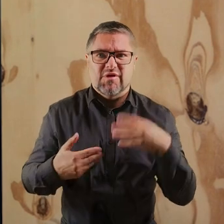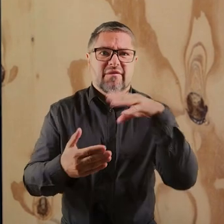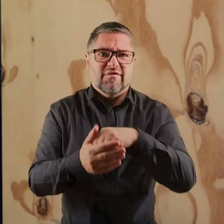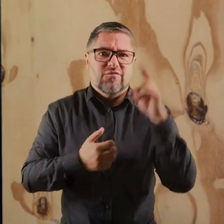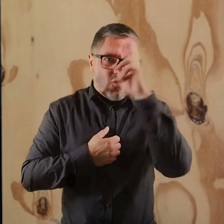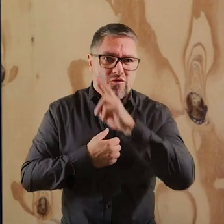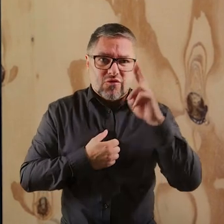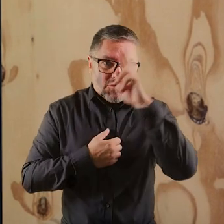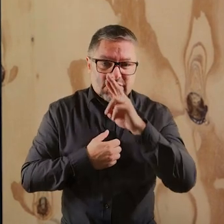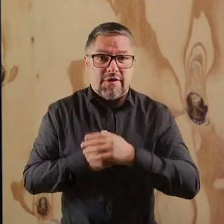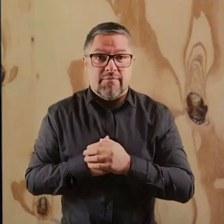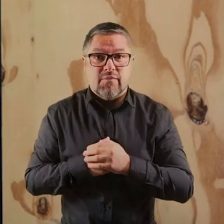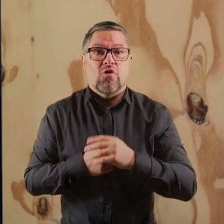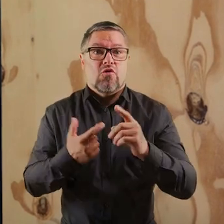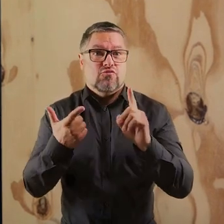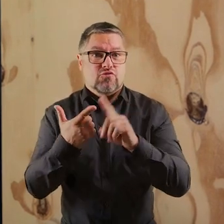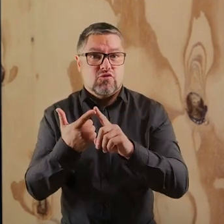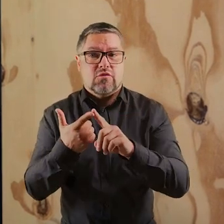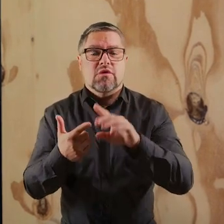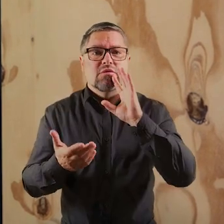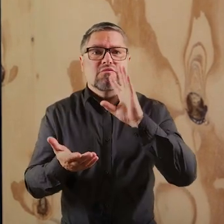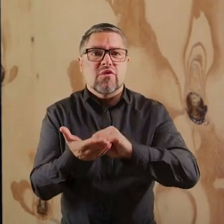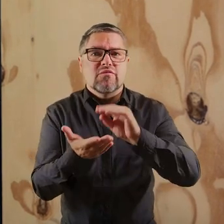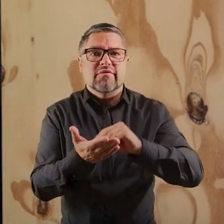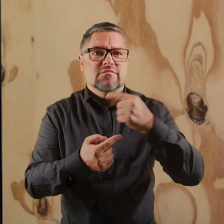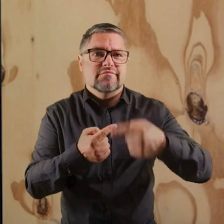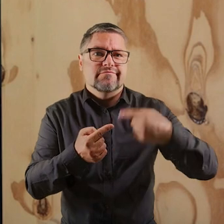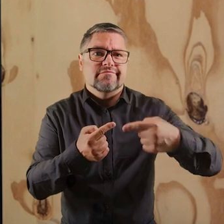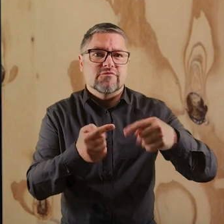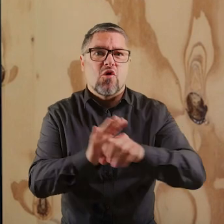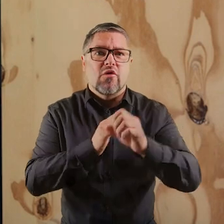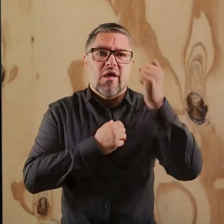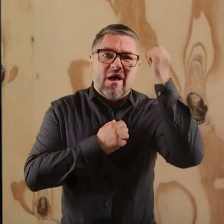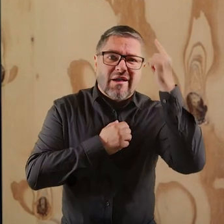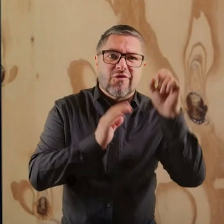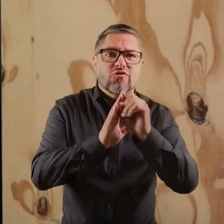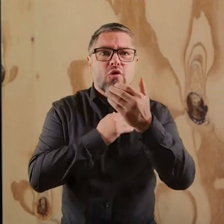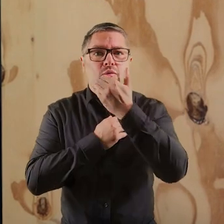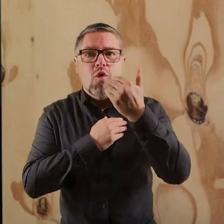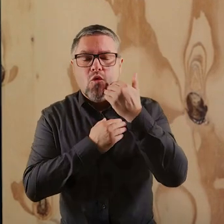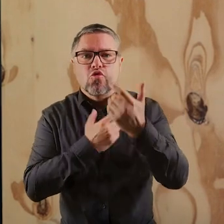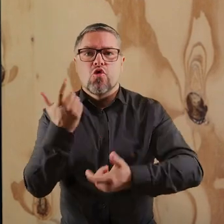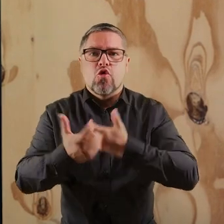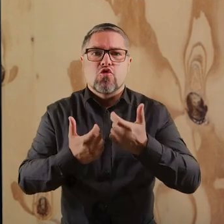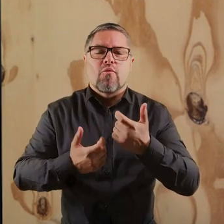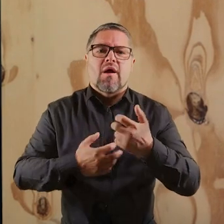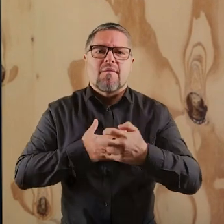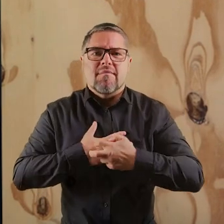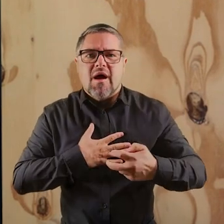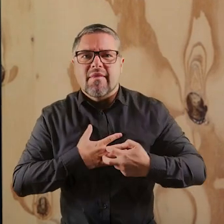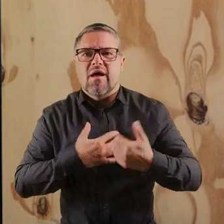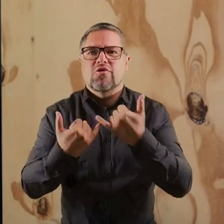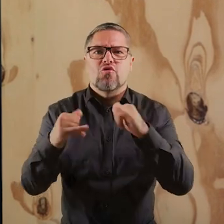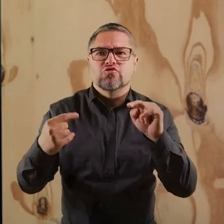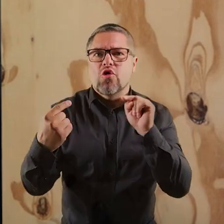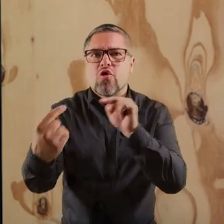po drugie jest pewien rytm tego procesu leczenia, czyli można powiedzieć od rana do południa trwają badania, różne konsultacje,